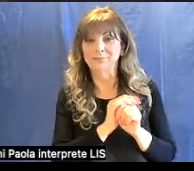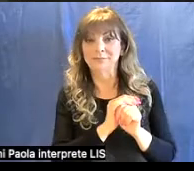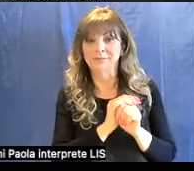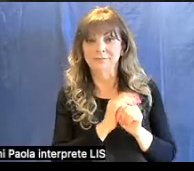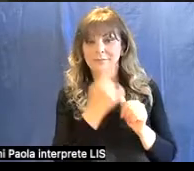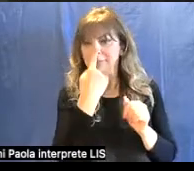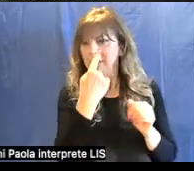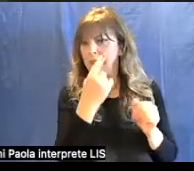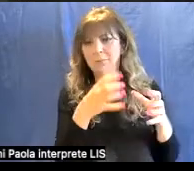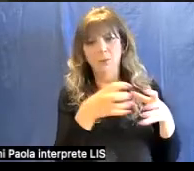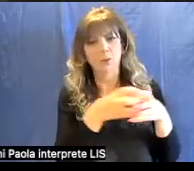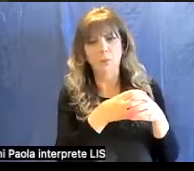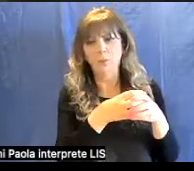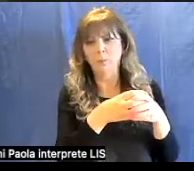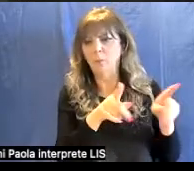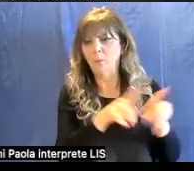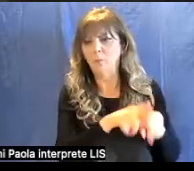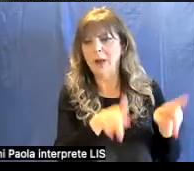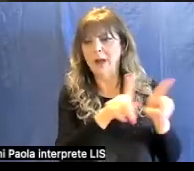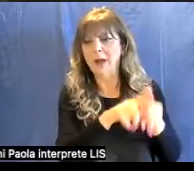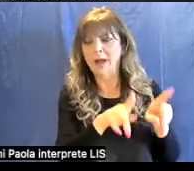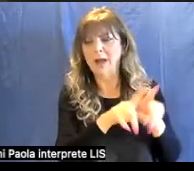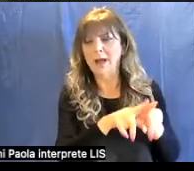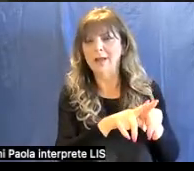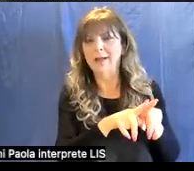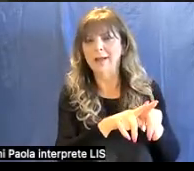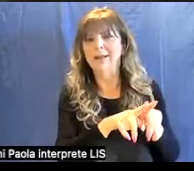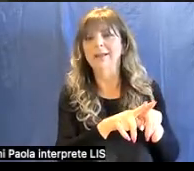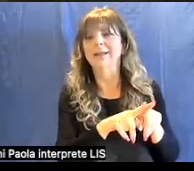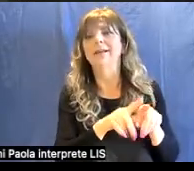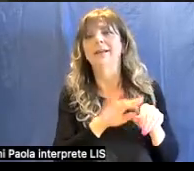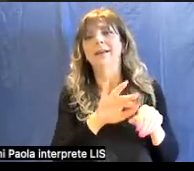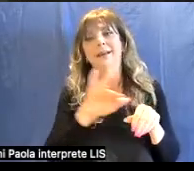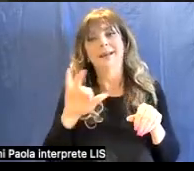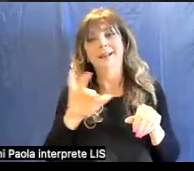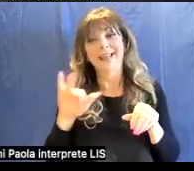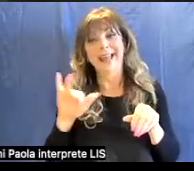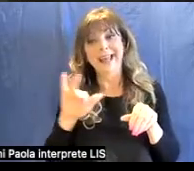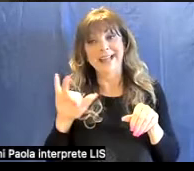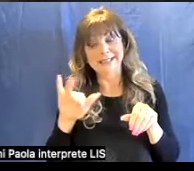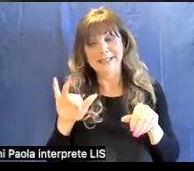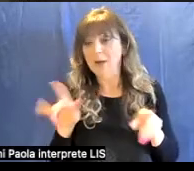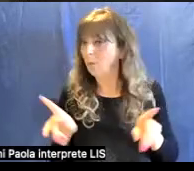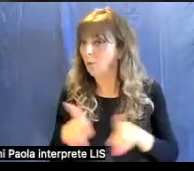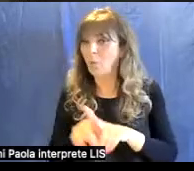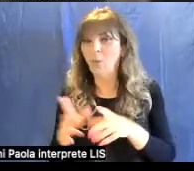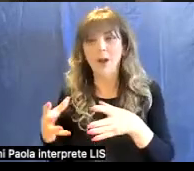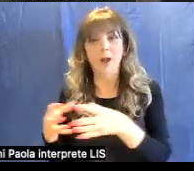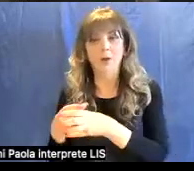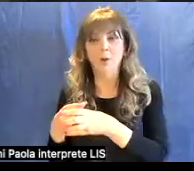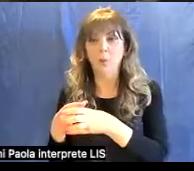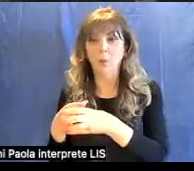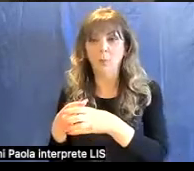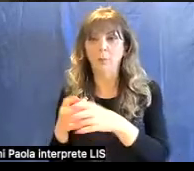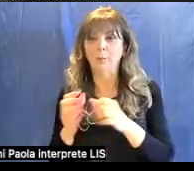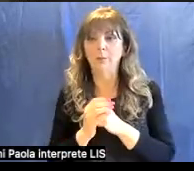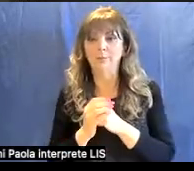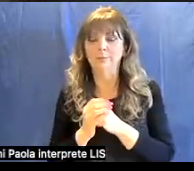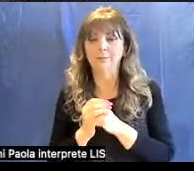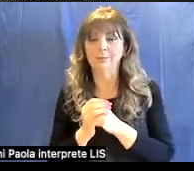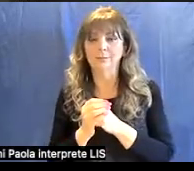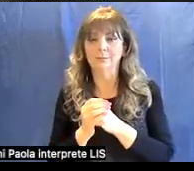specie, così come anche quelli situati nella parte destra dell'immagine.